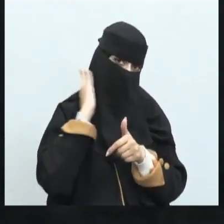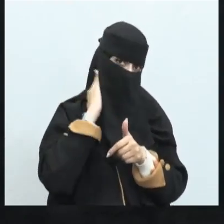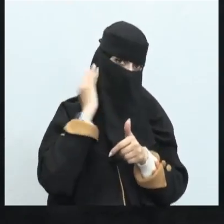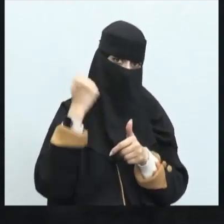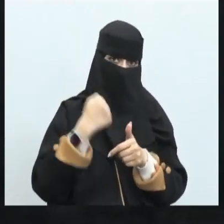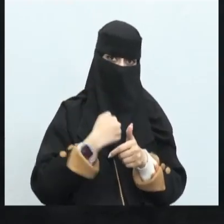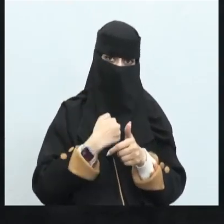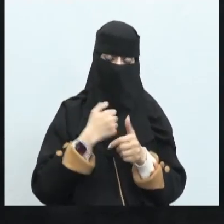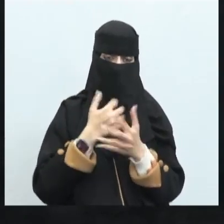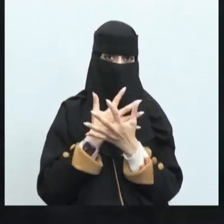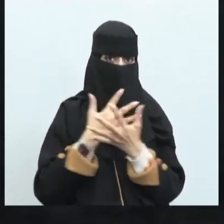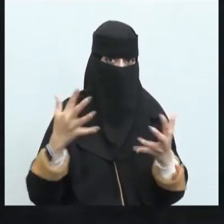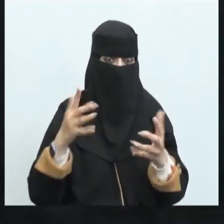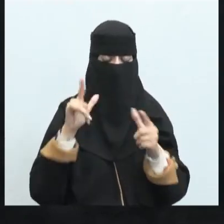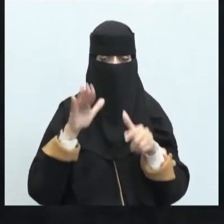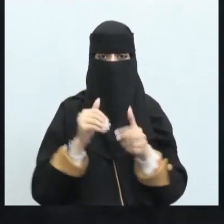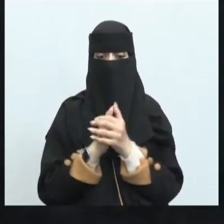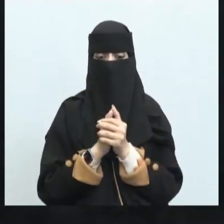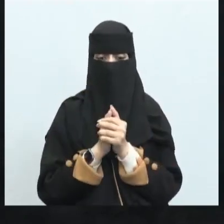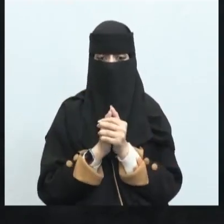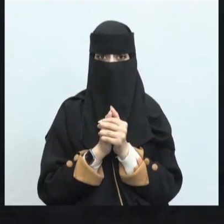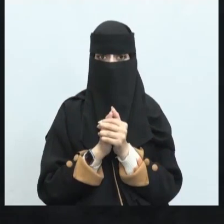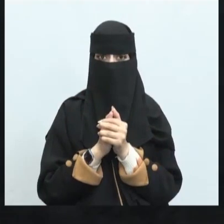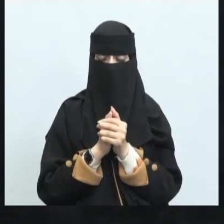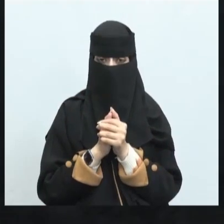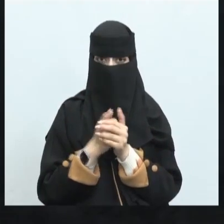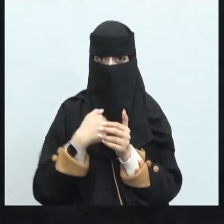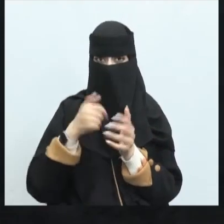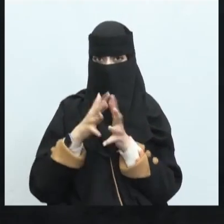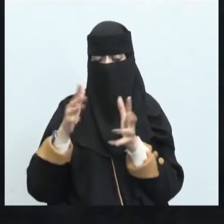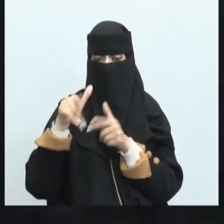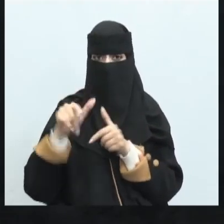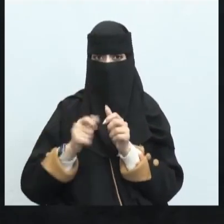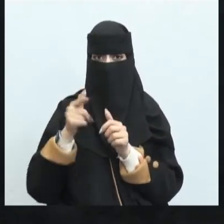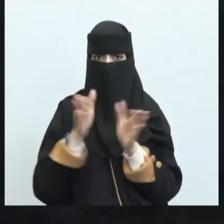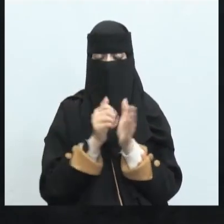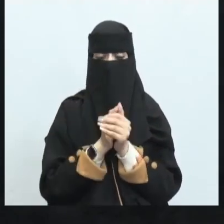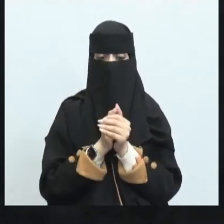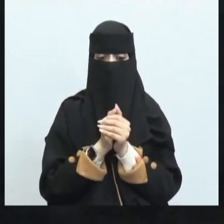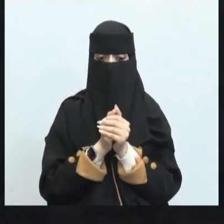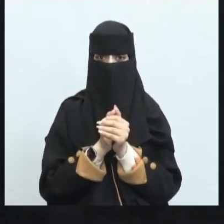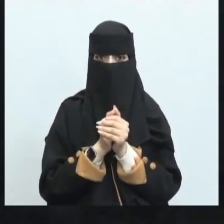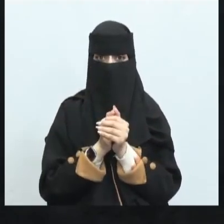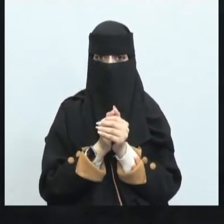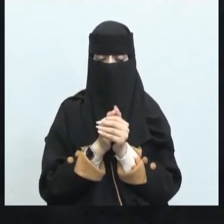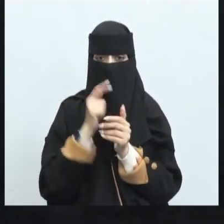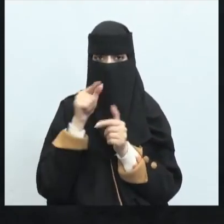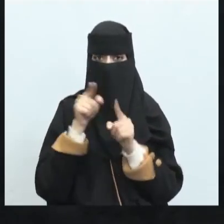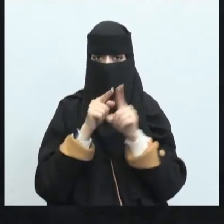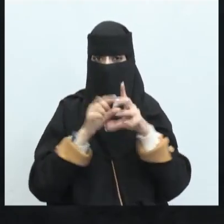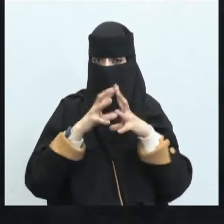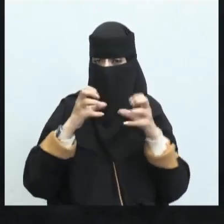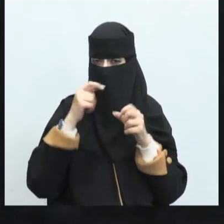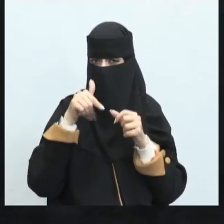معشر حتى الأمانة لو أراد أحد يقسمها فأننا سنكون لنا الحظ الأكبر والأوفى والأكبر دريع على